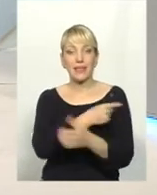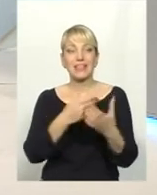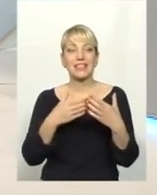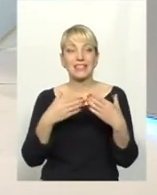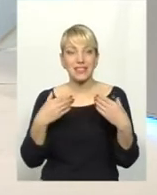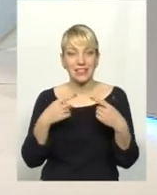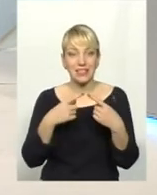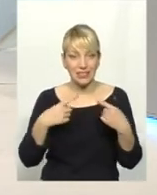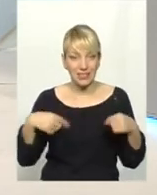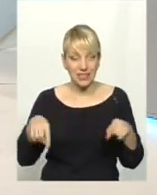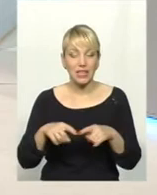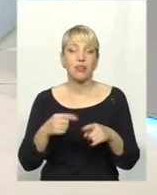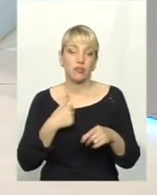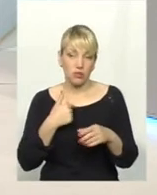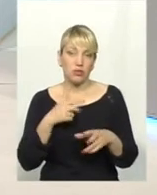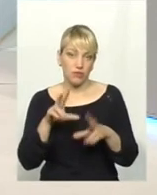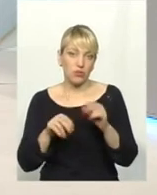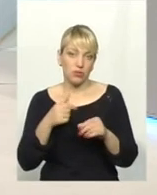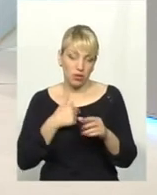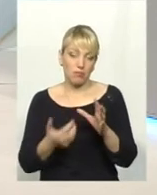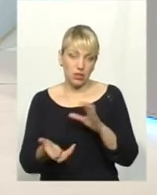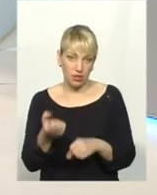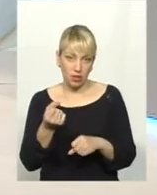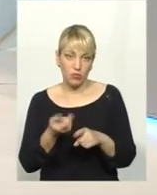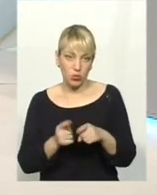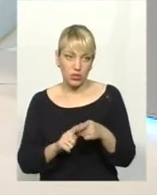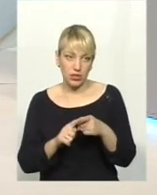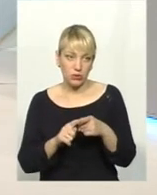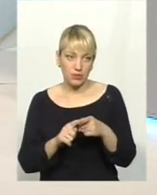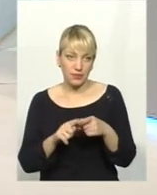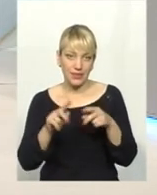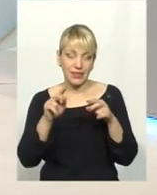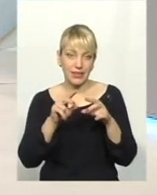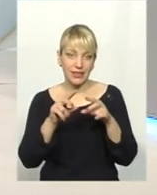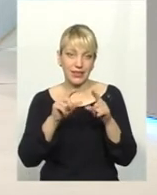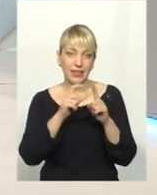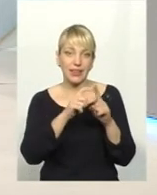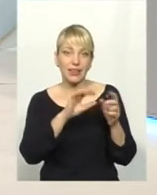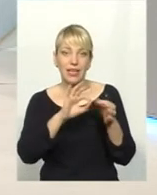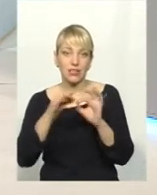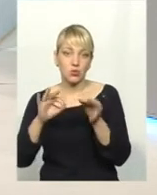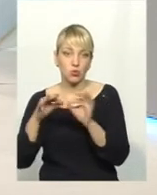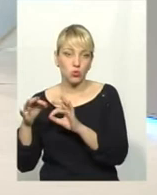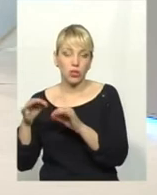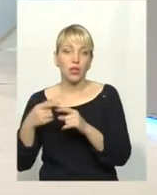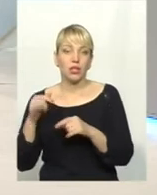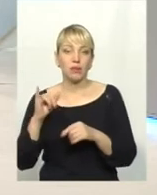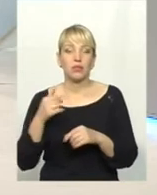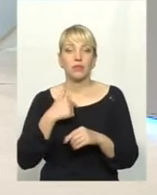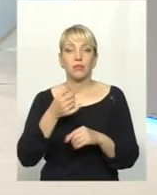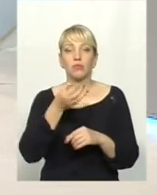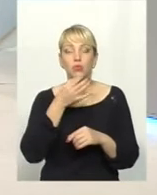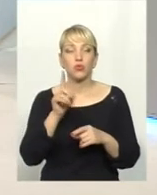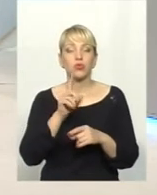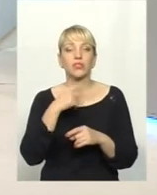я багато років підтримую цю тезу, і я багато років ту тезу, яка мені подобалась, перший,